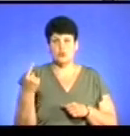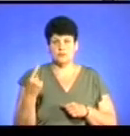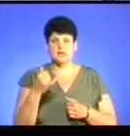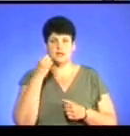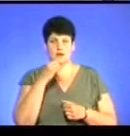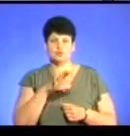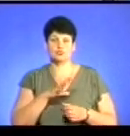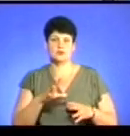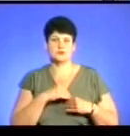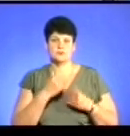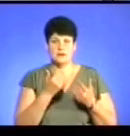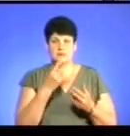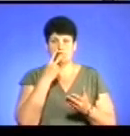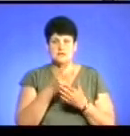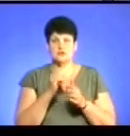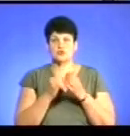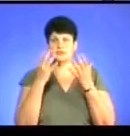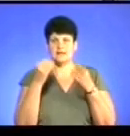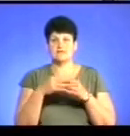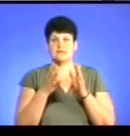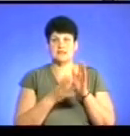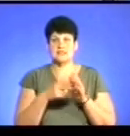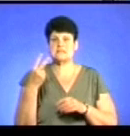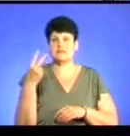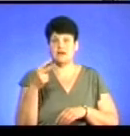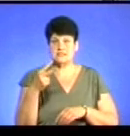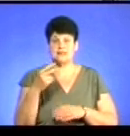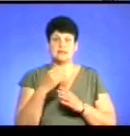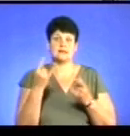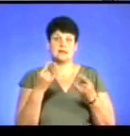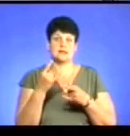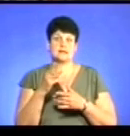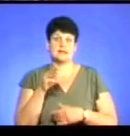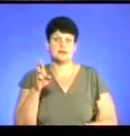Я дякую, що були з нами. Дивіться нас кожного дня о 19.20 на телеканалі ТТБ.